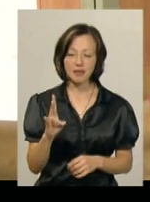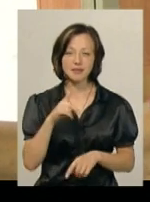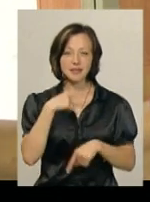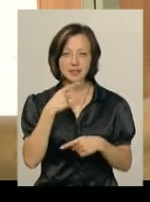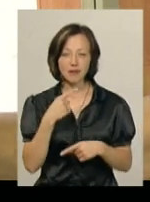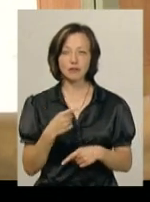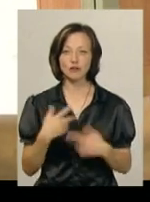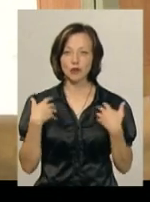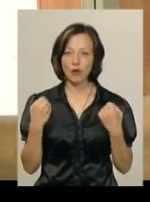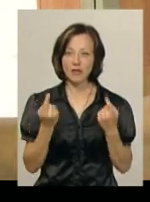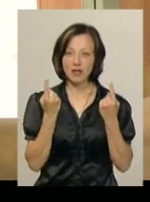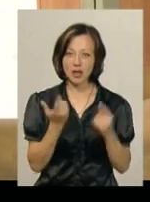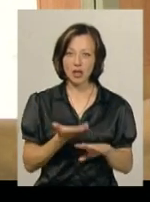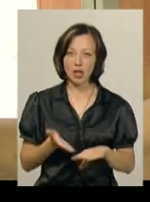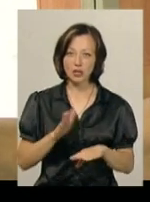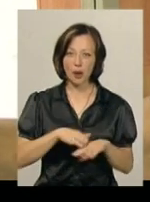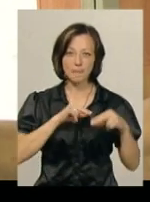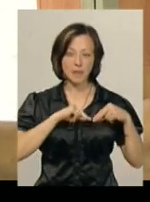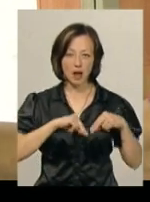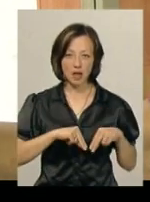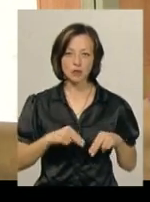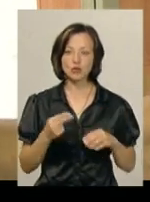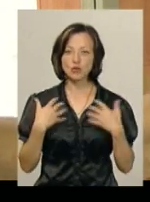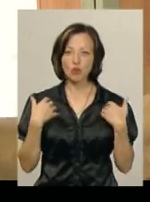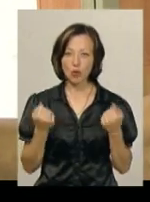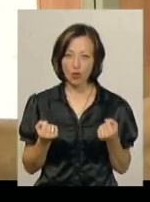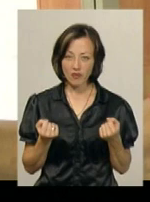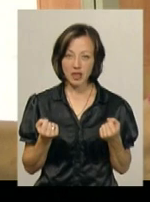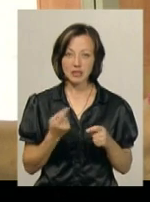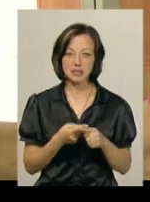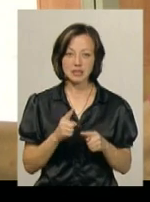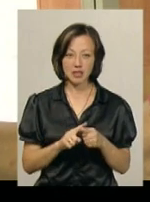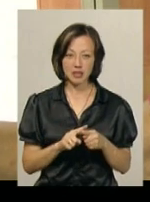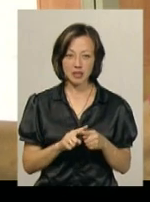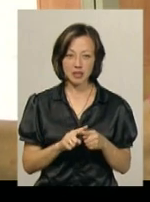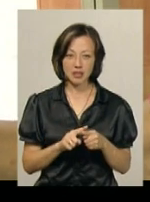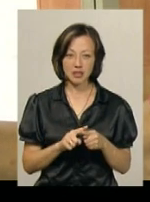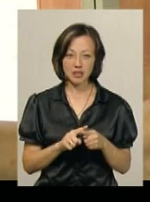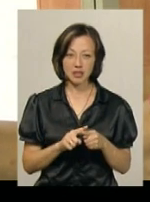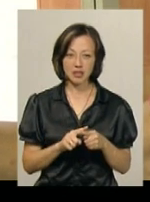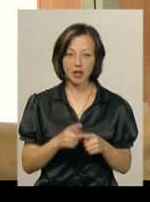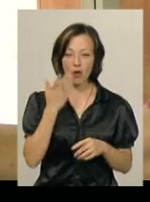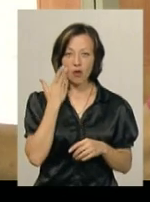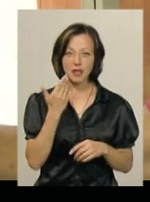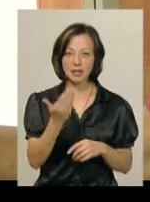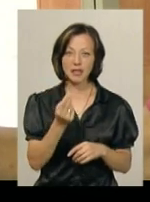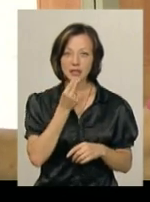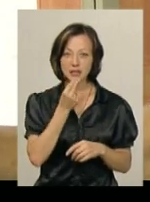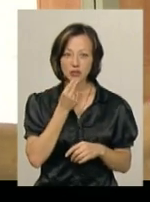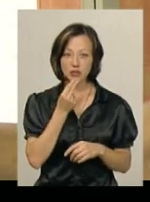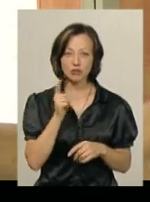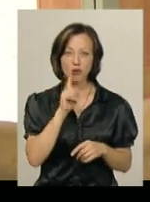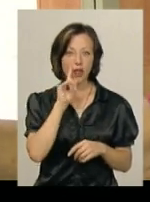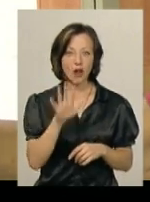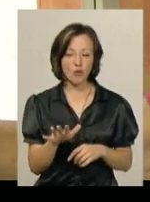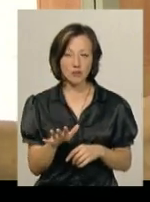'я дуже велика і тяжка праця, що здоров'я – це коли ти їси те, що не